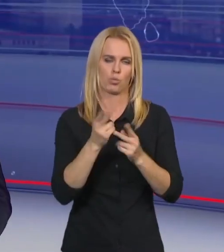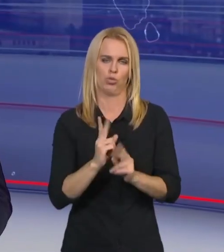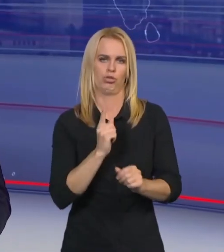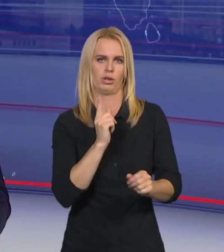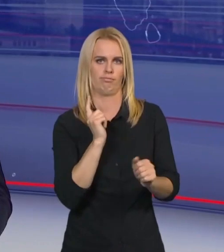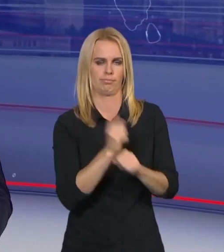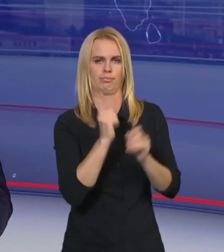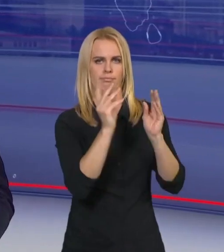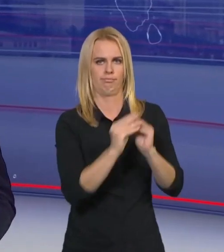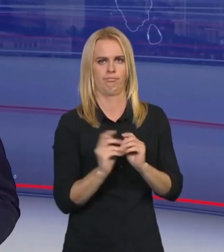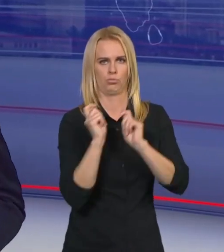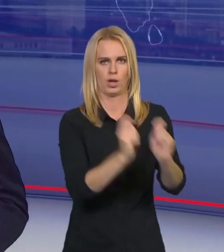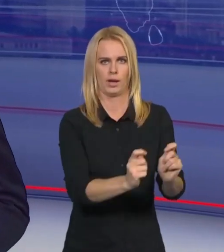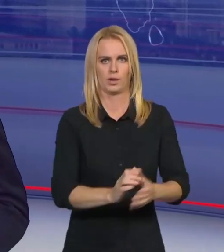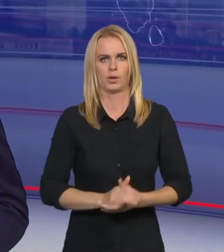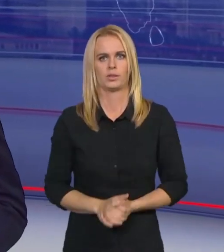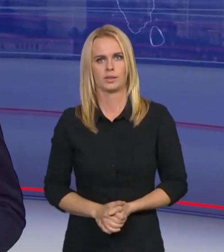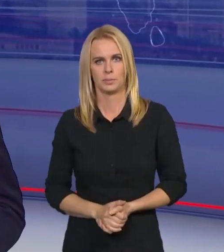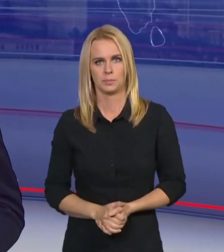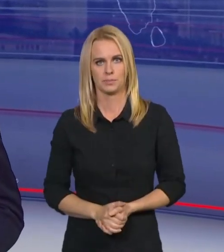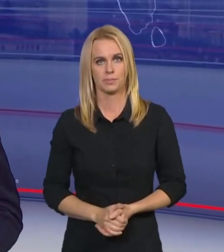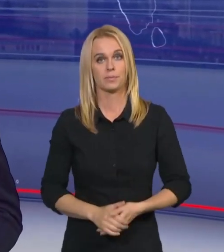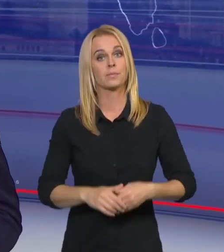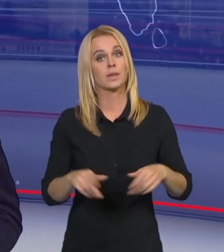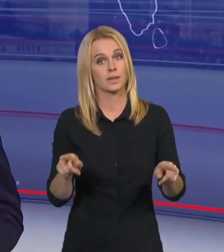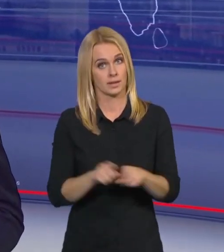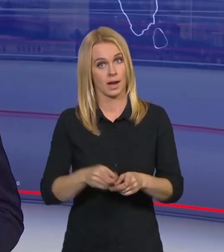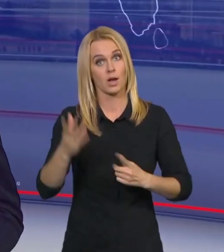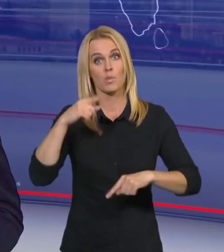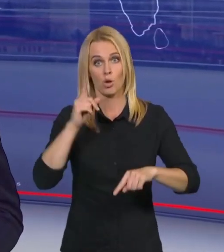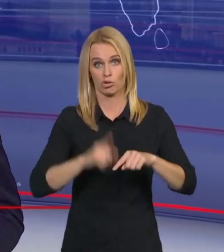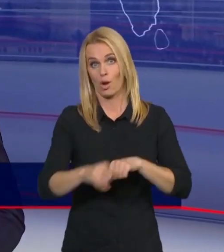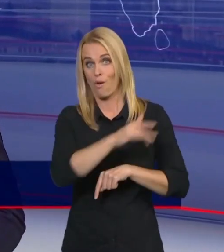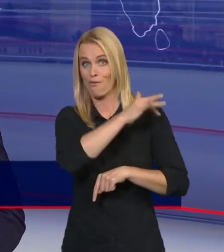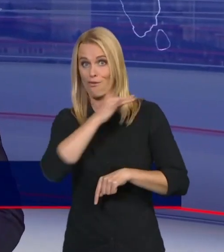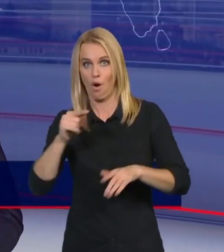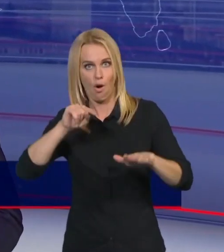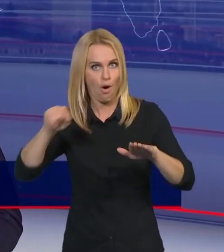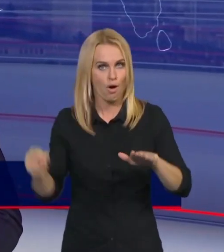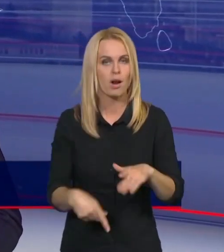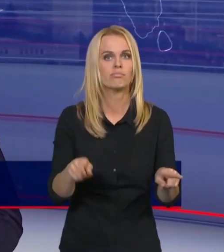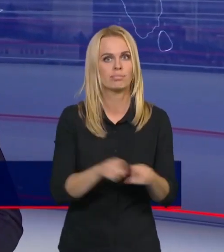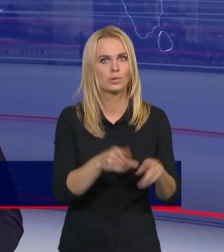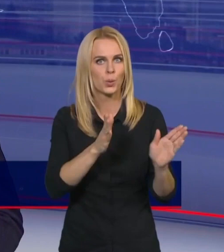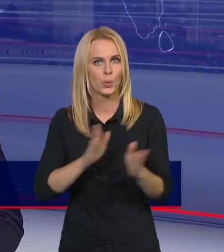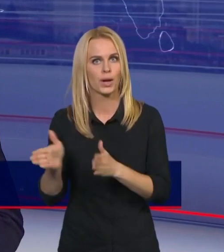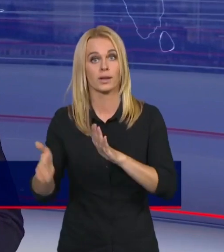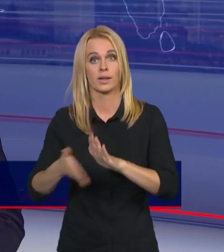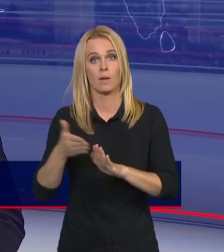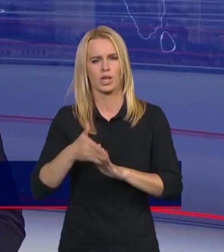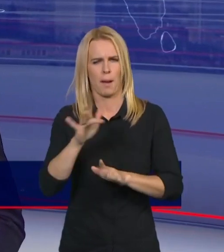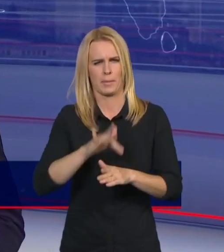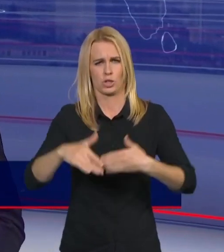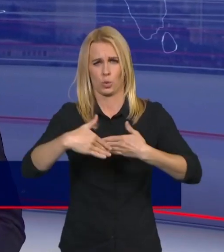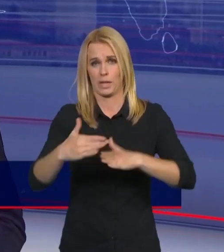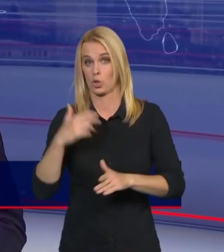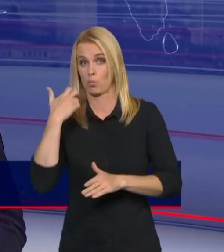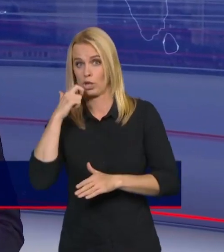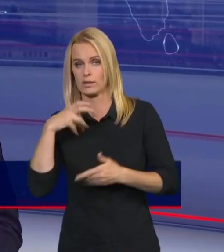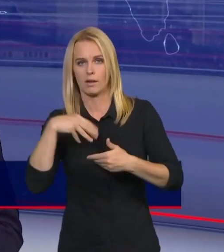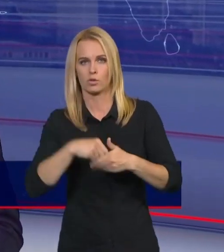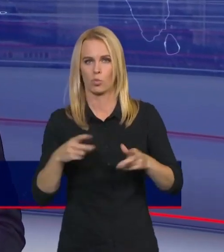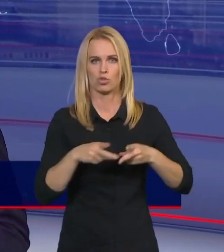Nejen na zemi. Na několika místech v Česku se dnes uklízelo taky pod vodou. Třeba na břehu Die v Břeclavi se kvůli tomu sešlo asi 20